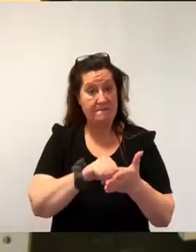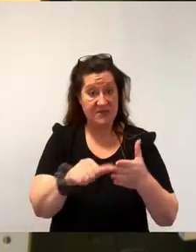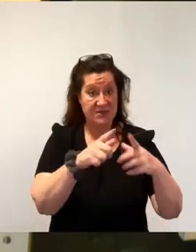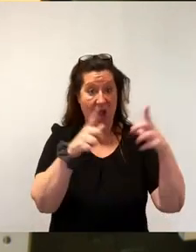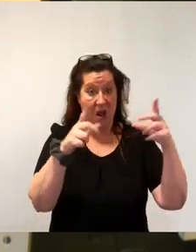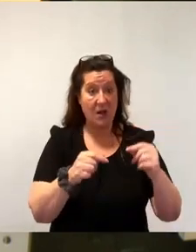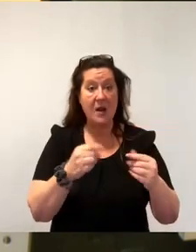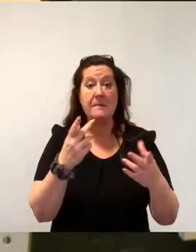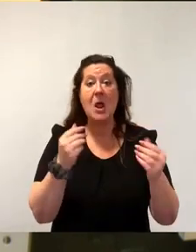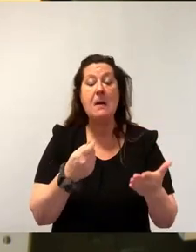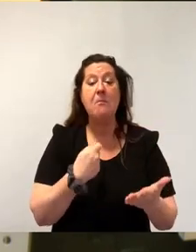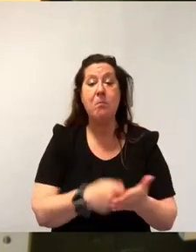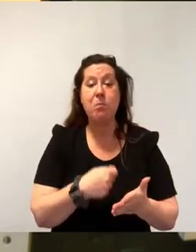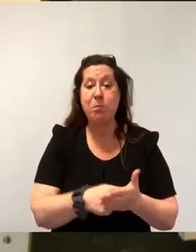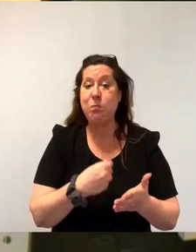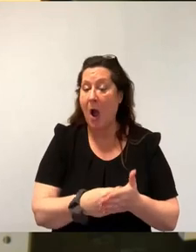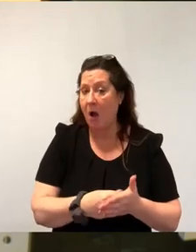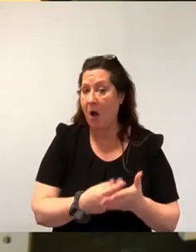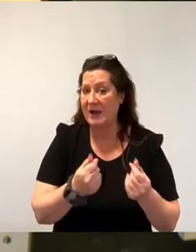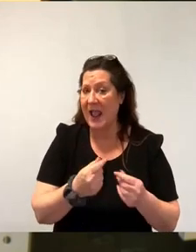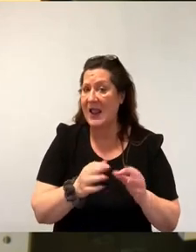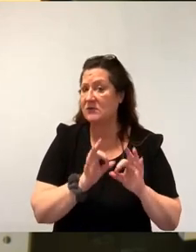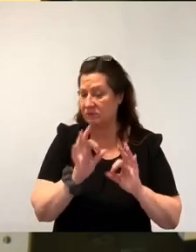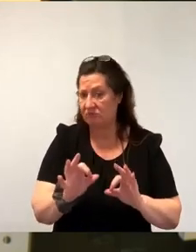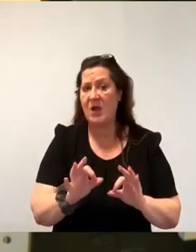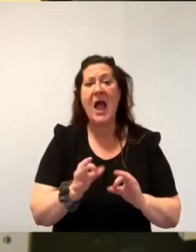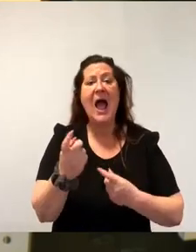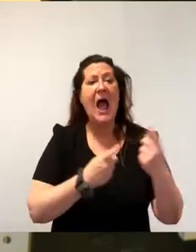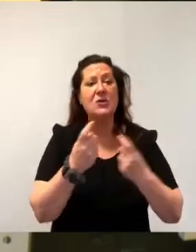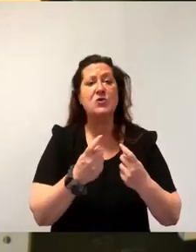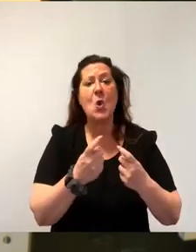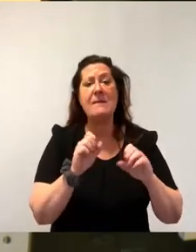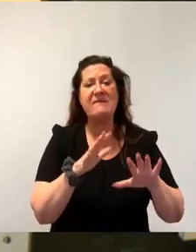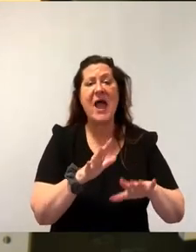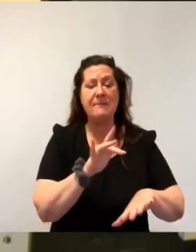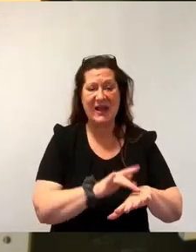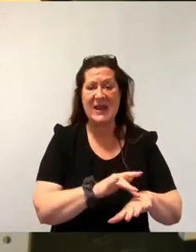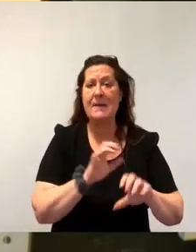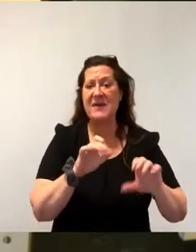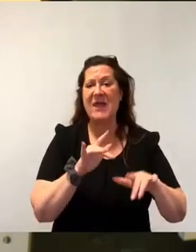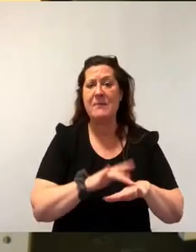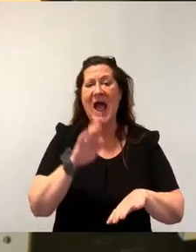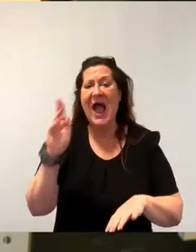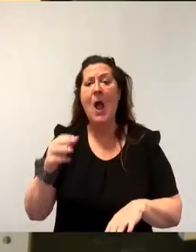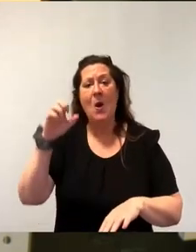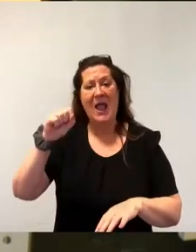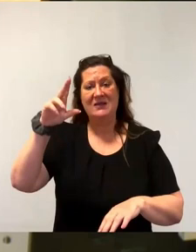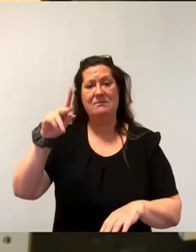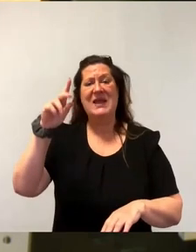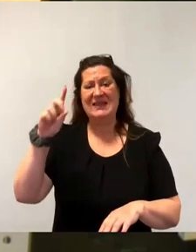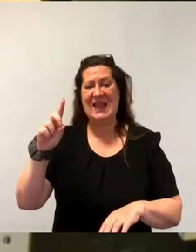Asylbewerberinnen und Bewerber weitgehend entbehrlich. Auch die SPD-Bundestagspräsidentin